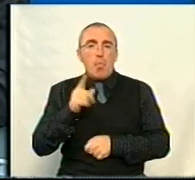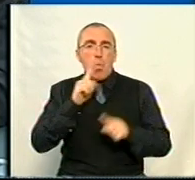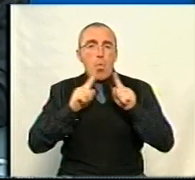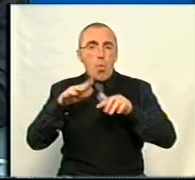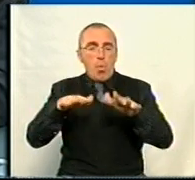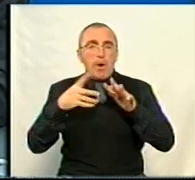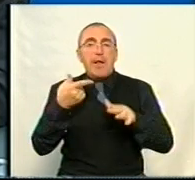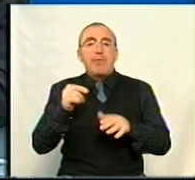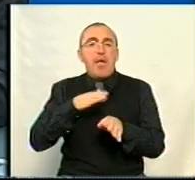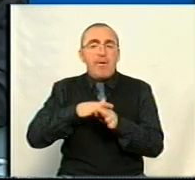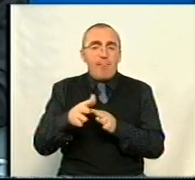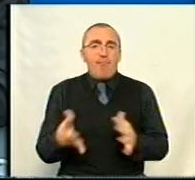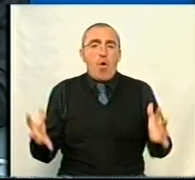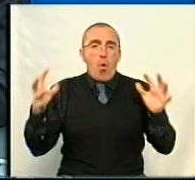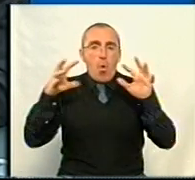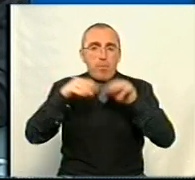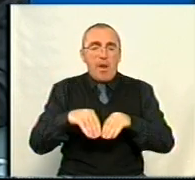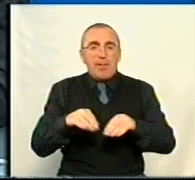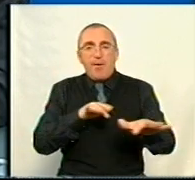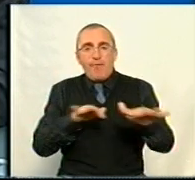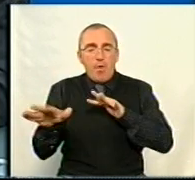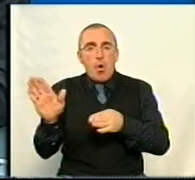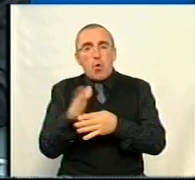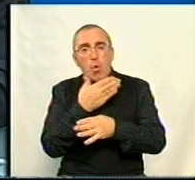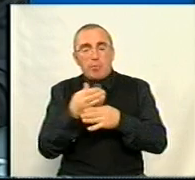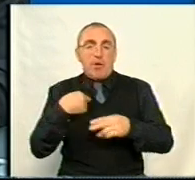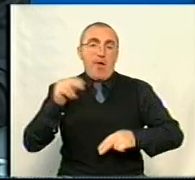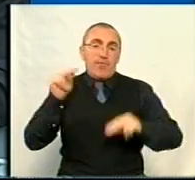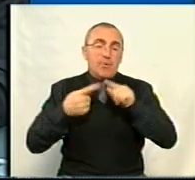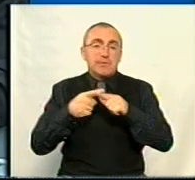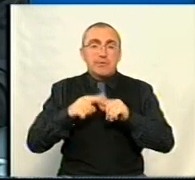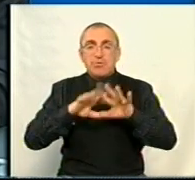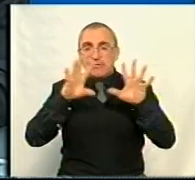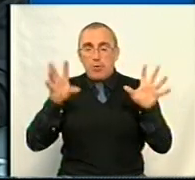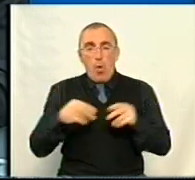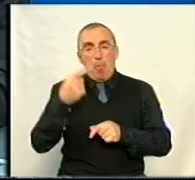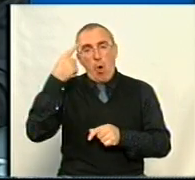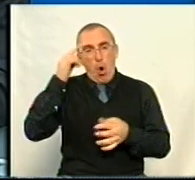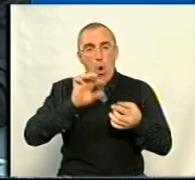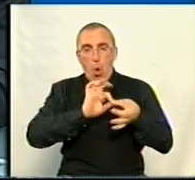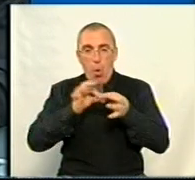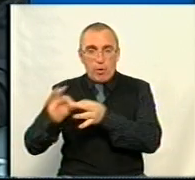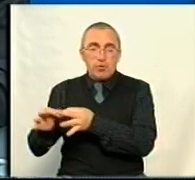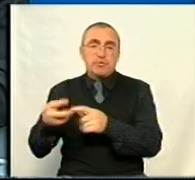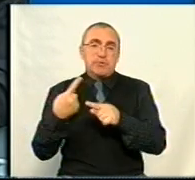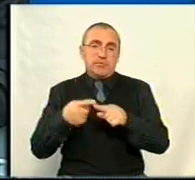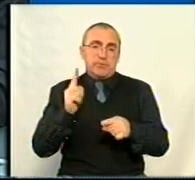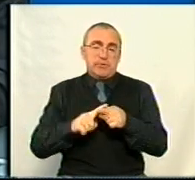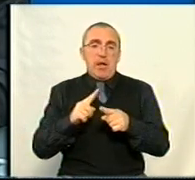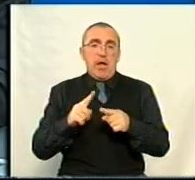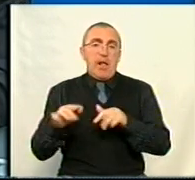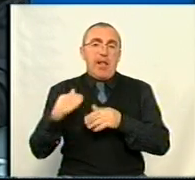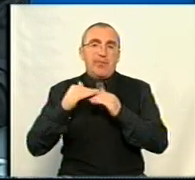де відбувається об'єднання функцій, розподілення. І я вважаю, що цілком логічно робити це і на